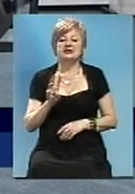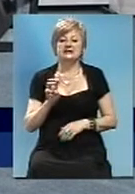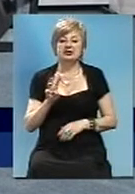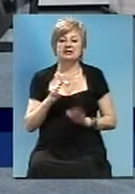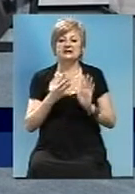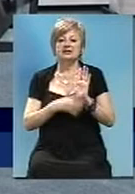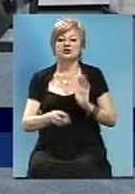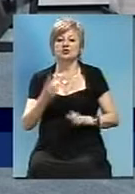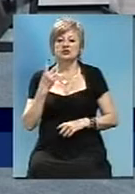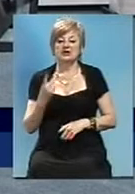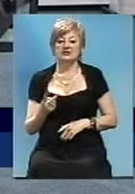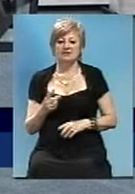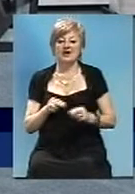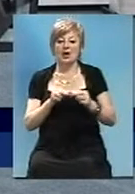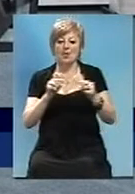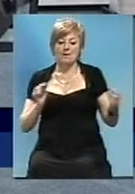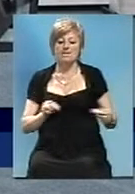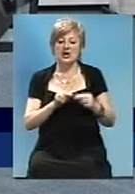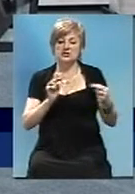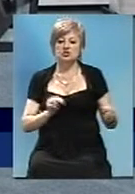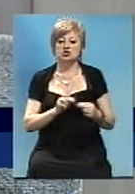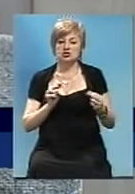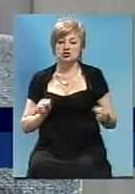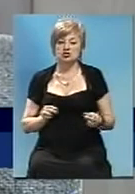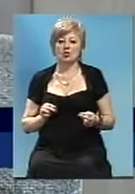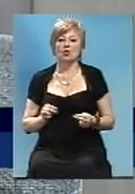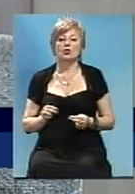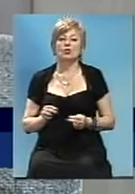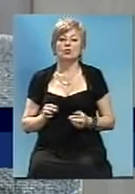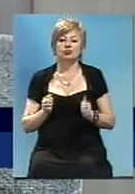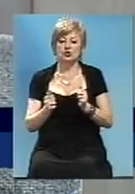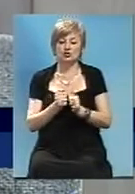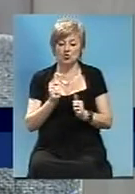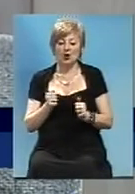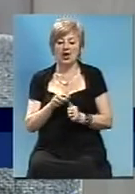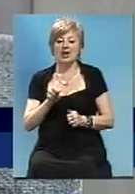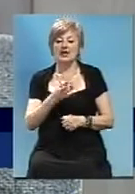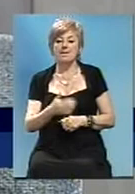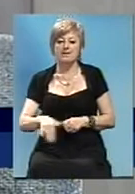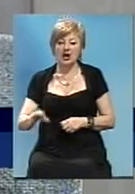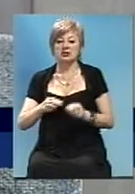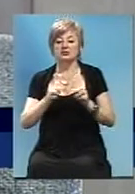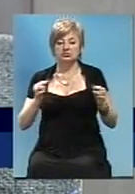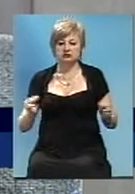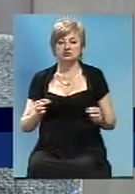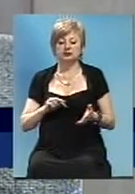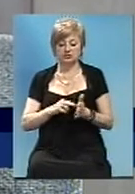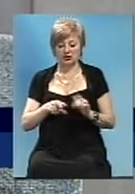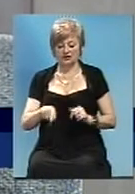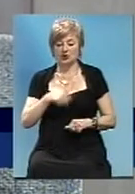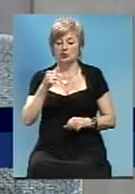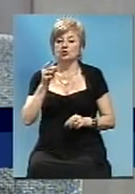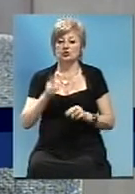392 мостових переходів. Уже говорили про сухую балку, нас капітальний ремонт планируємо закінчити в цьому году.